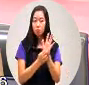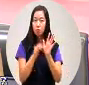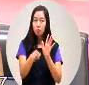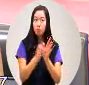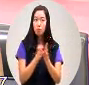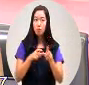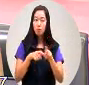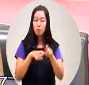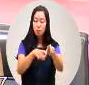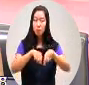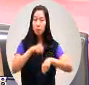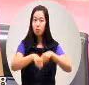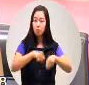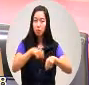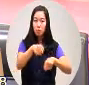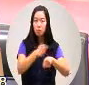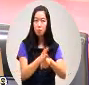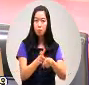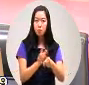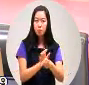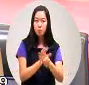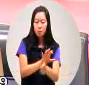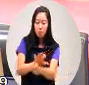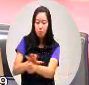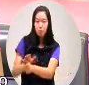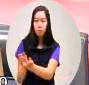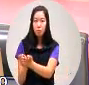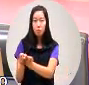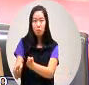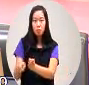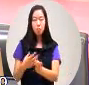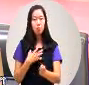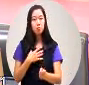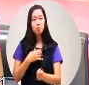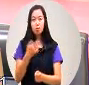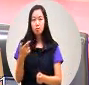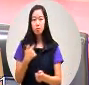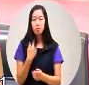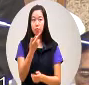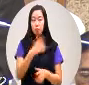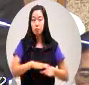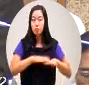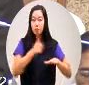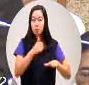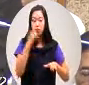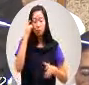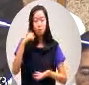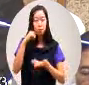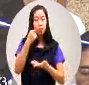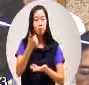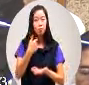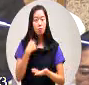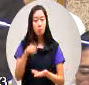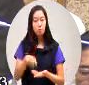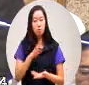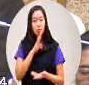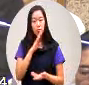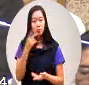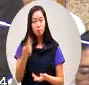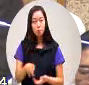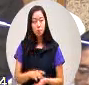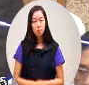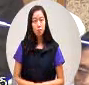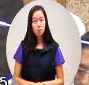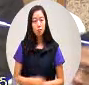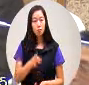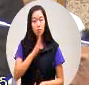说啊它被压制到因为很危险对啊所以我觉得宏远建议所以你这里是不是要加你